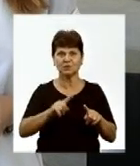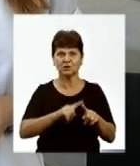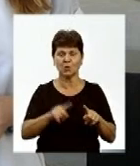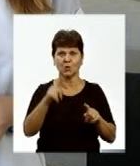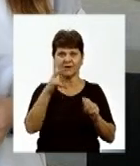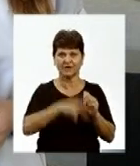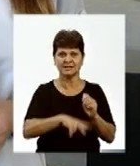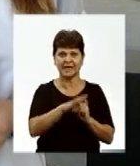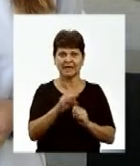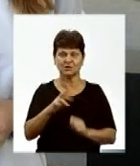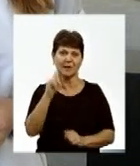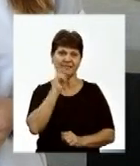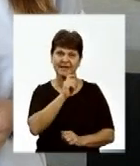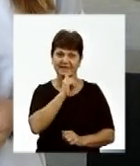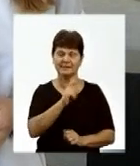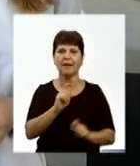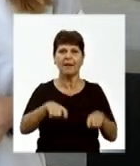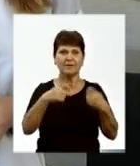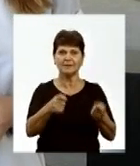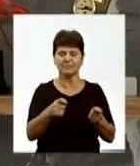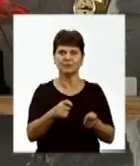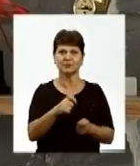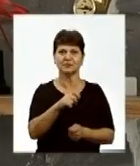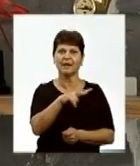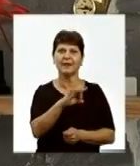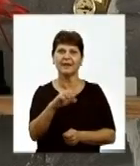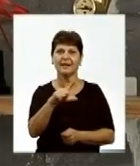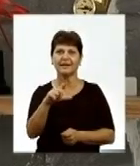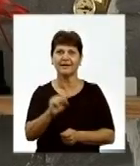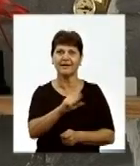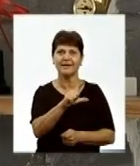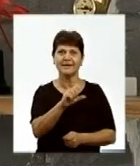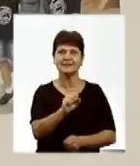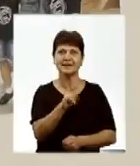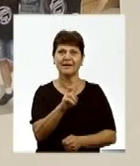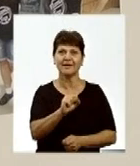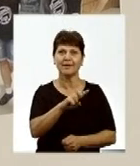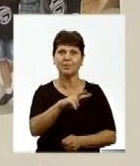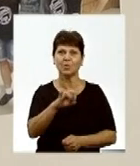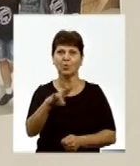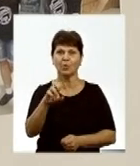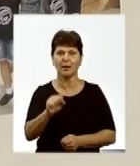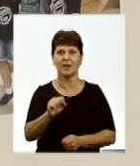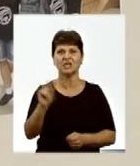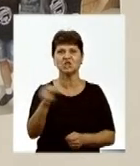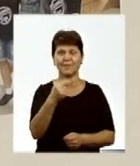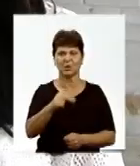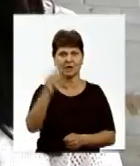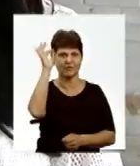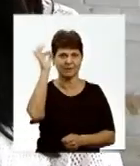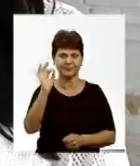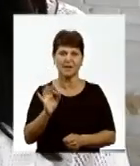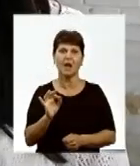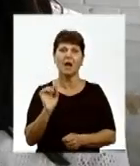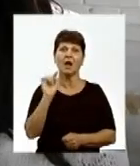листопада, вінницькі степістки дадуть лиха за каблуком на чемпіонаті в Німеччині. Туди приїжджають світові зірки